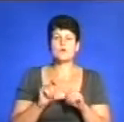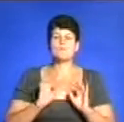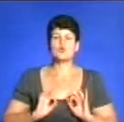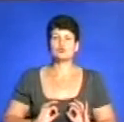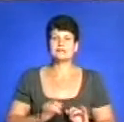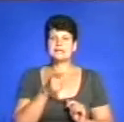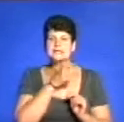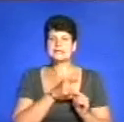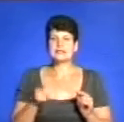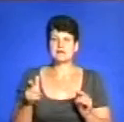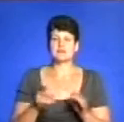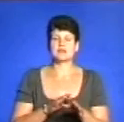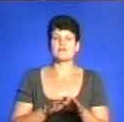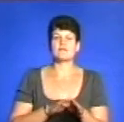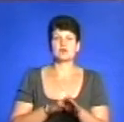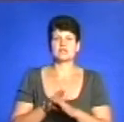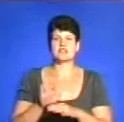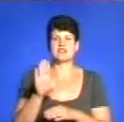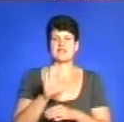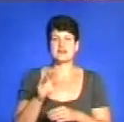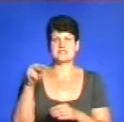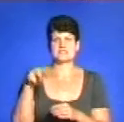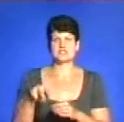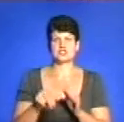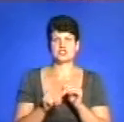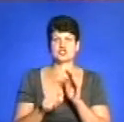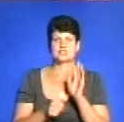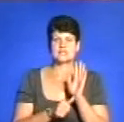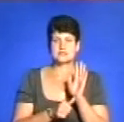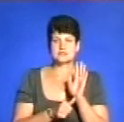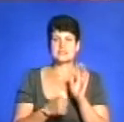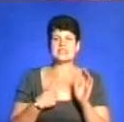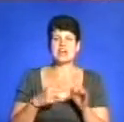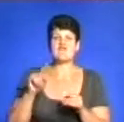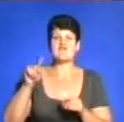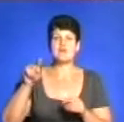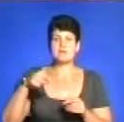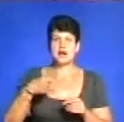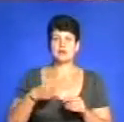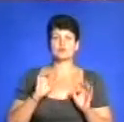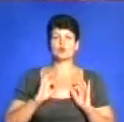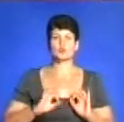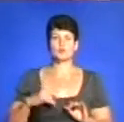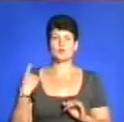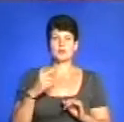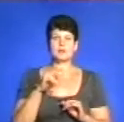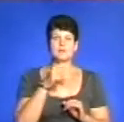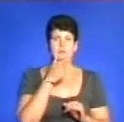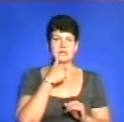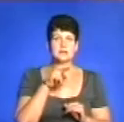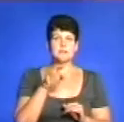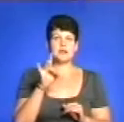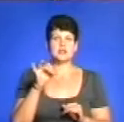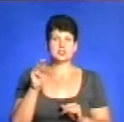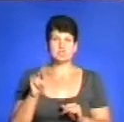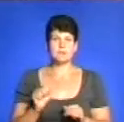виконання – вересень 2016-го. Я просто вимагаю від прокурора області пана Перш припинити